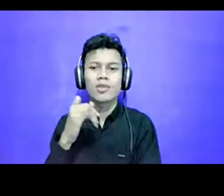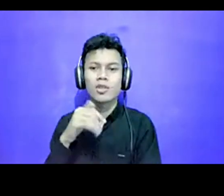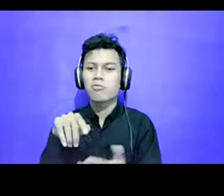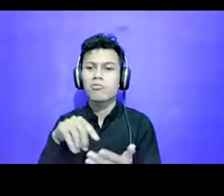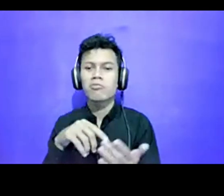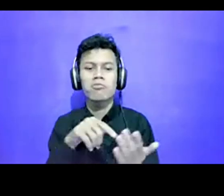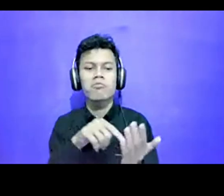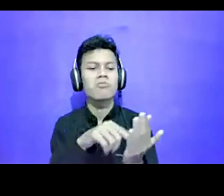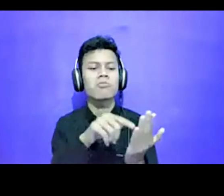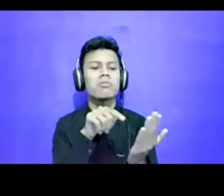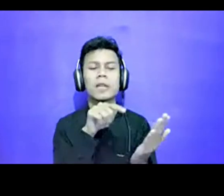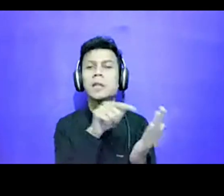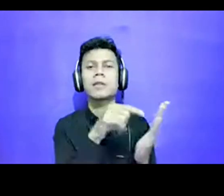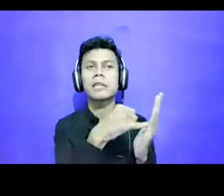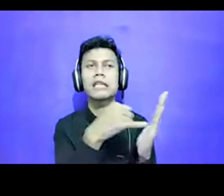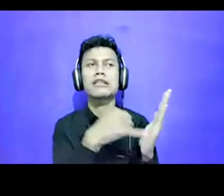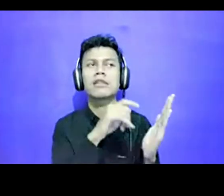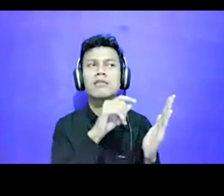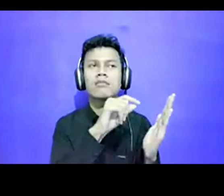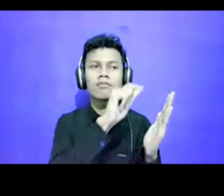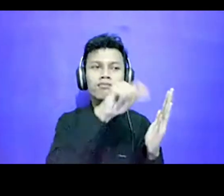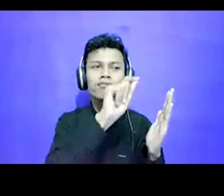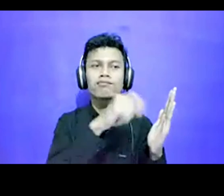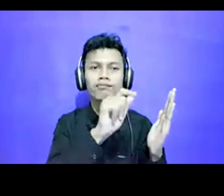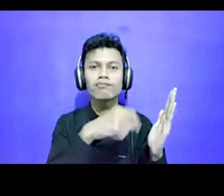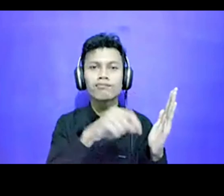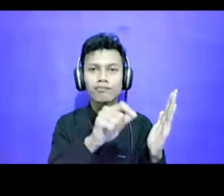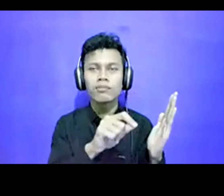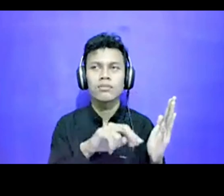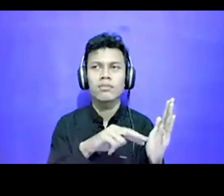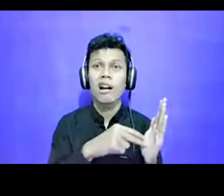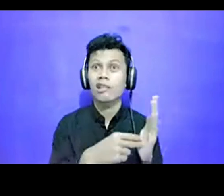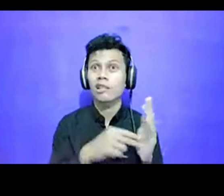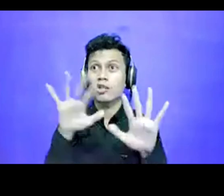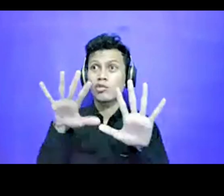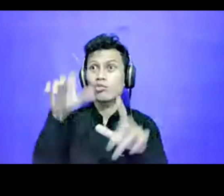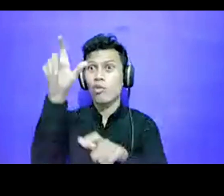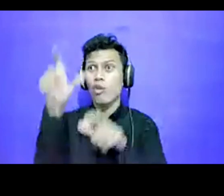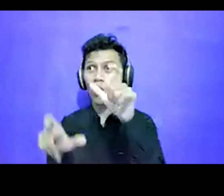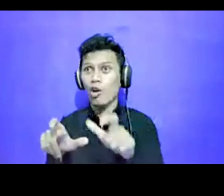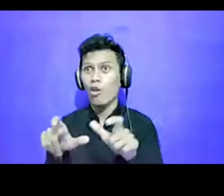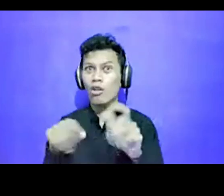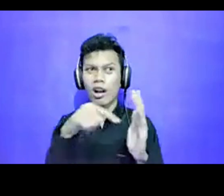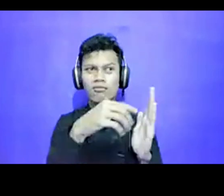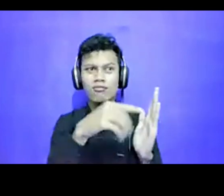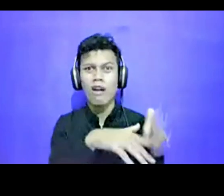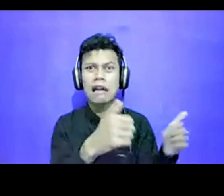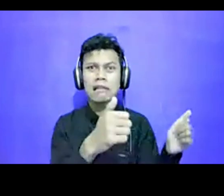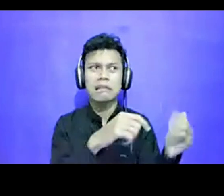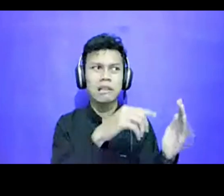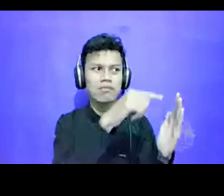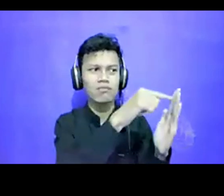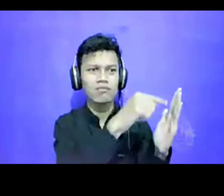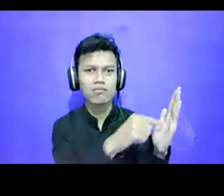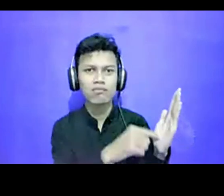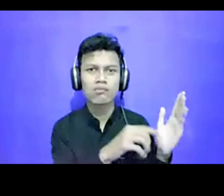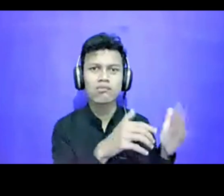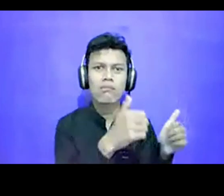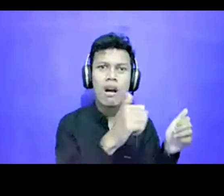dia mengisinya baik-baik semua, berarti 10-10 nya jadi baik dong, isi surveinya gitu, nah itu perlu